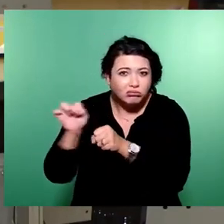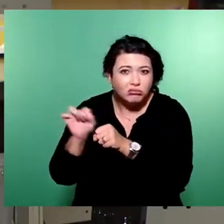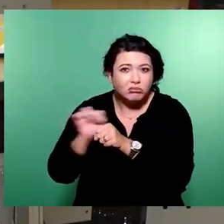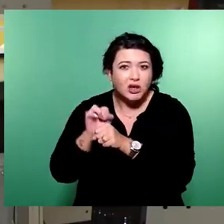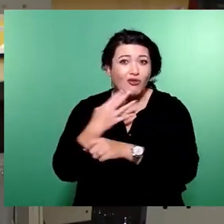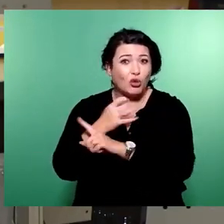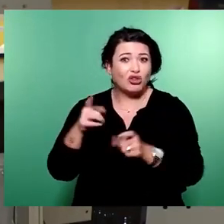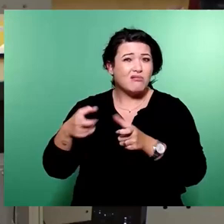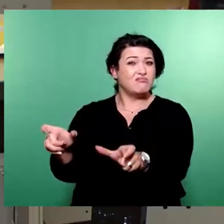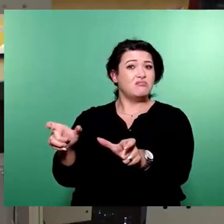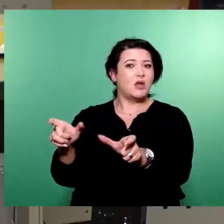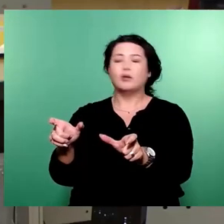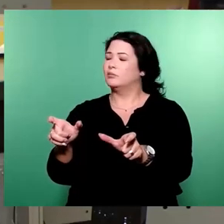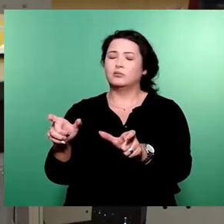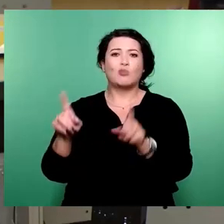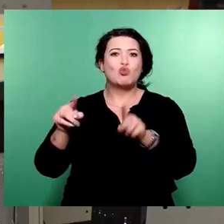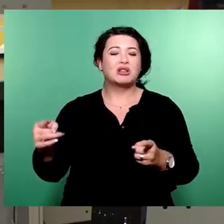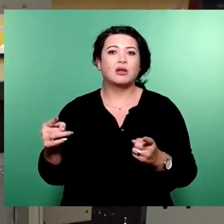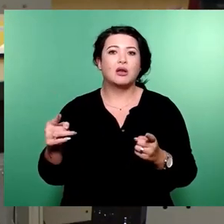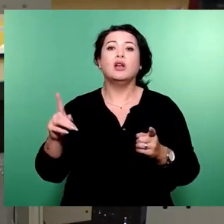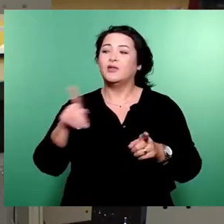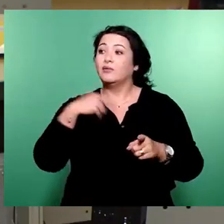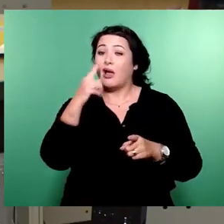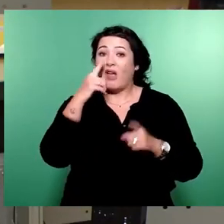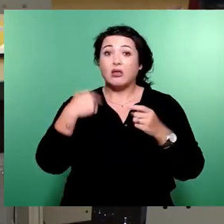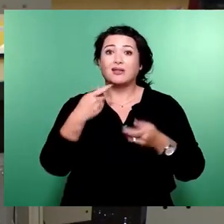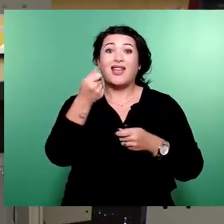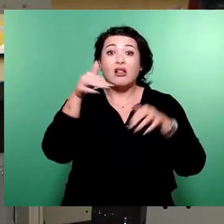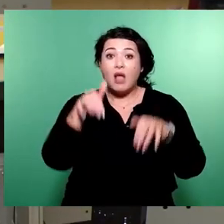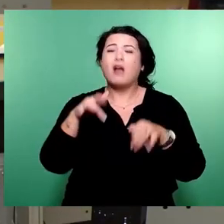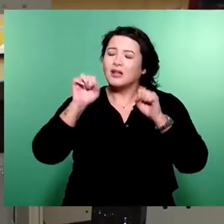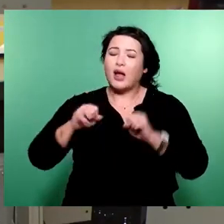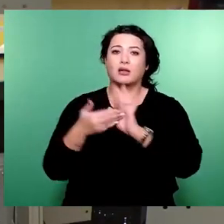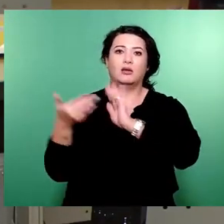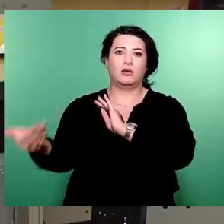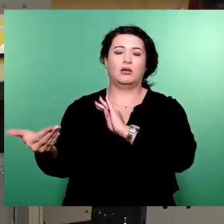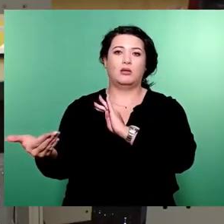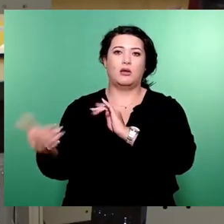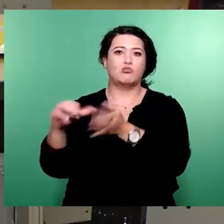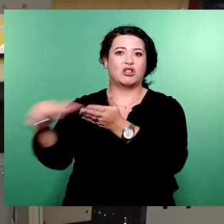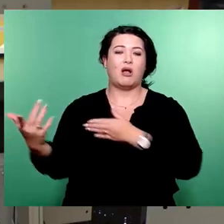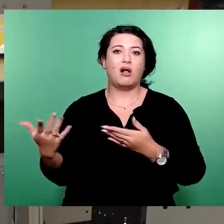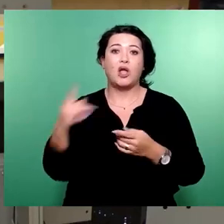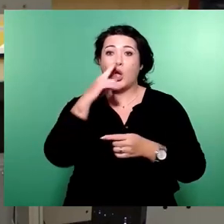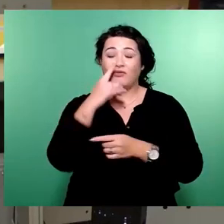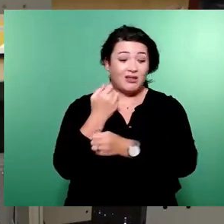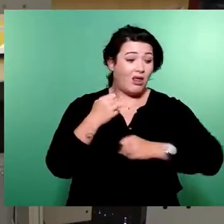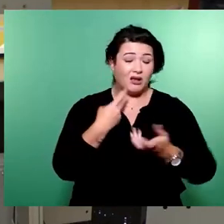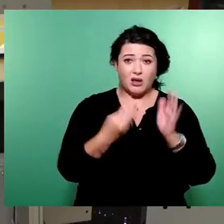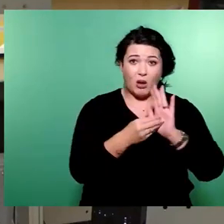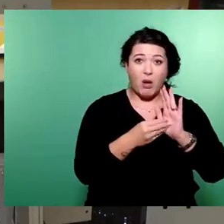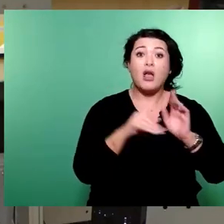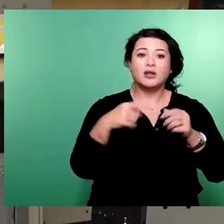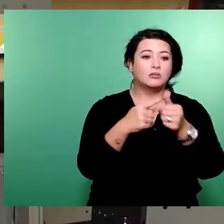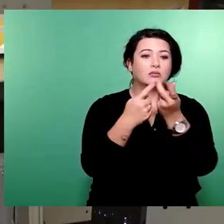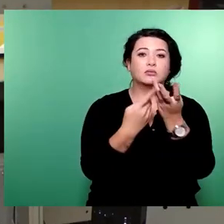im Rahmen der Dinge, die wir uns leisten können, soll dafür auch Geld da sein. Und selbstverständlich wäre dieser Kompromiss anders, wenn wir Linken nicht dabei wären. Ganz klar,